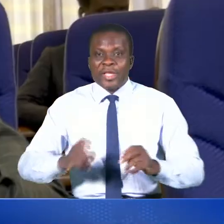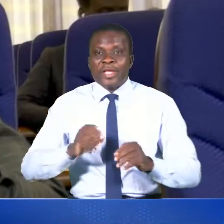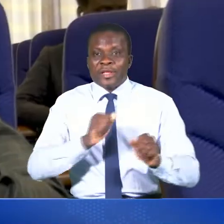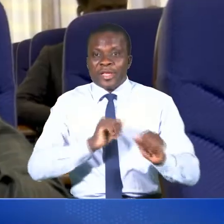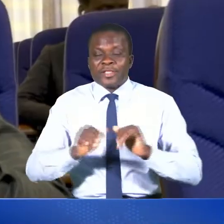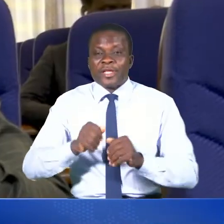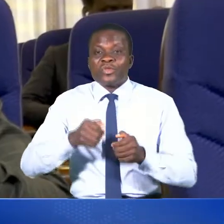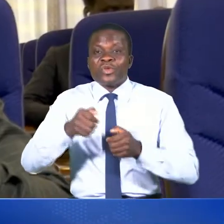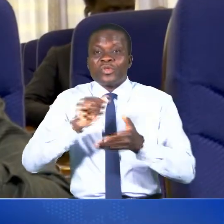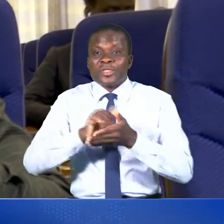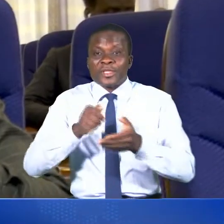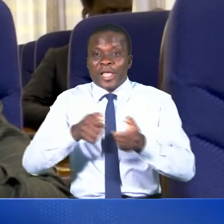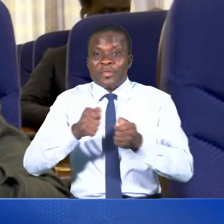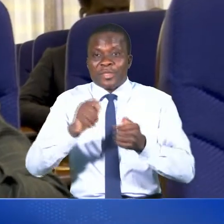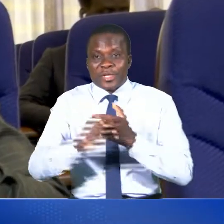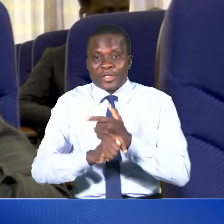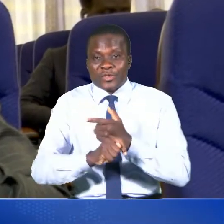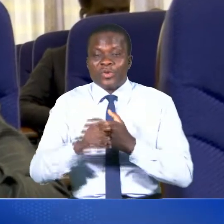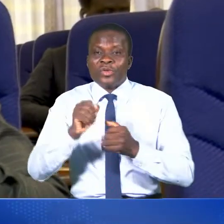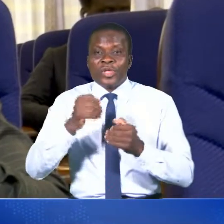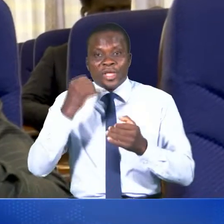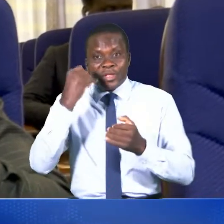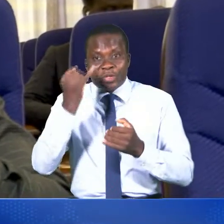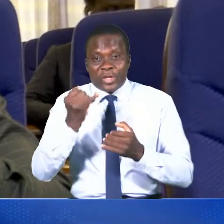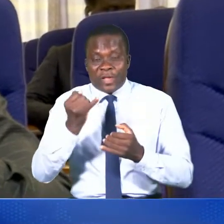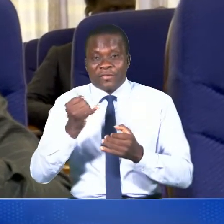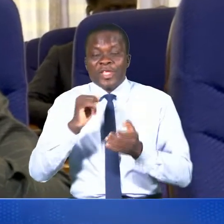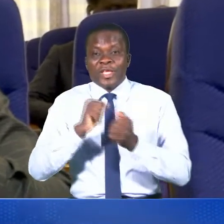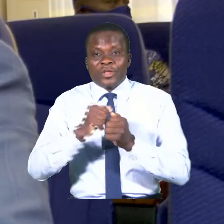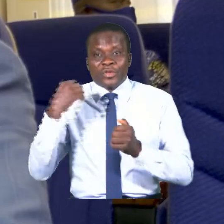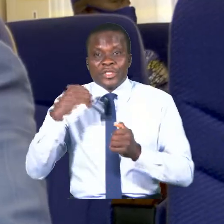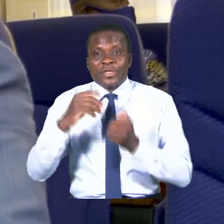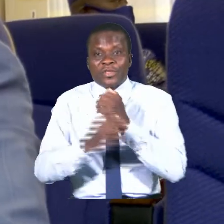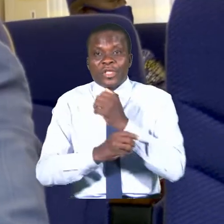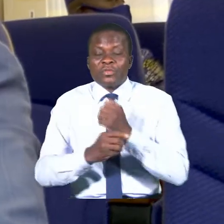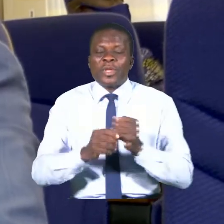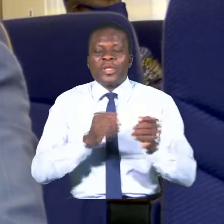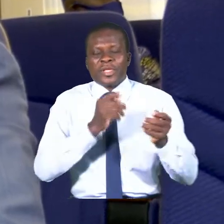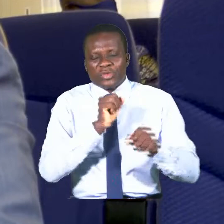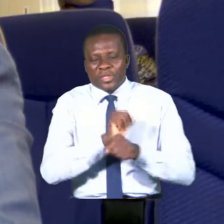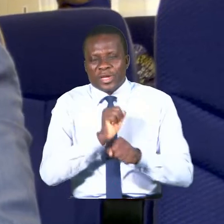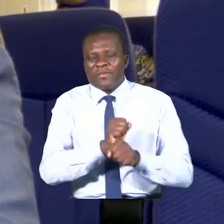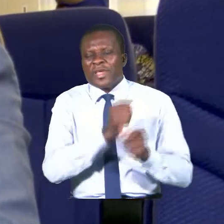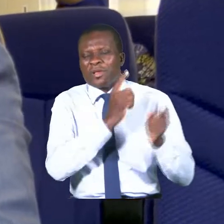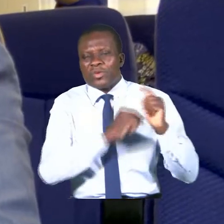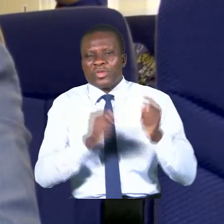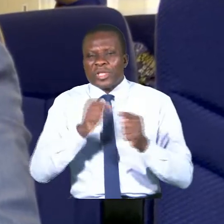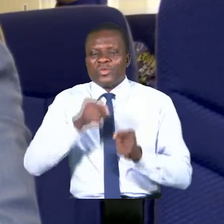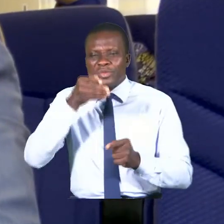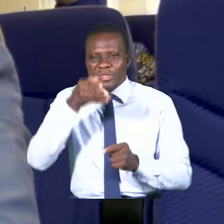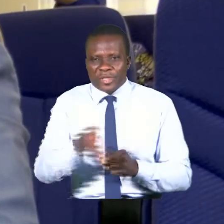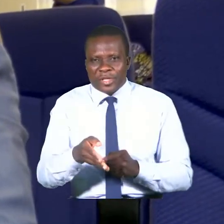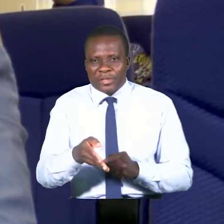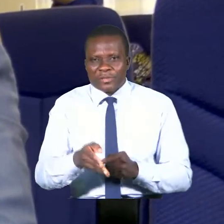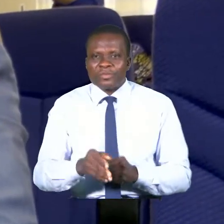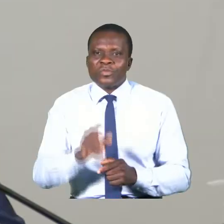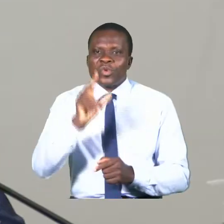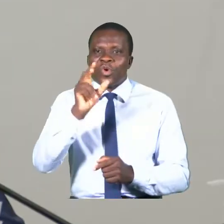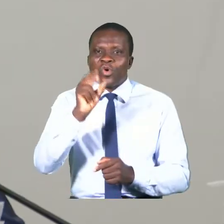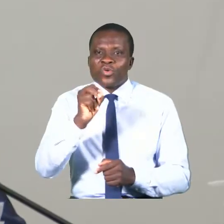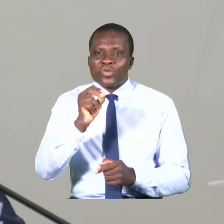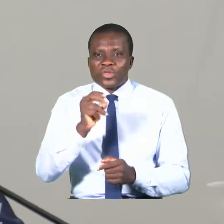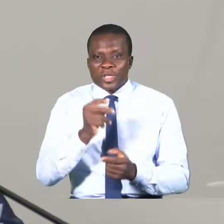administration. Et de l'avis du chef de département, du chemin a été fait jusque-là. Au 30 juin